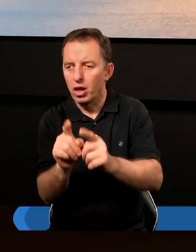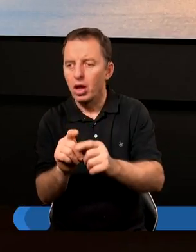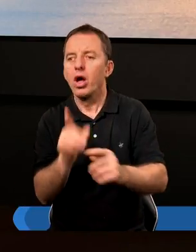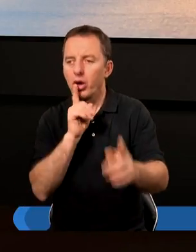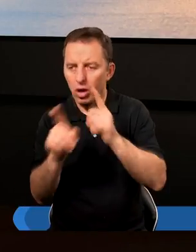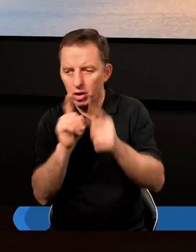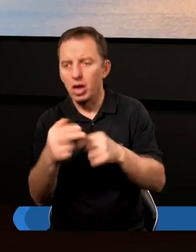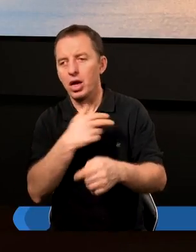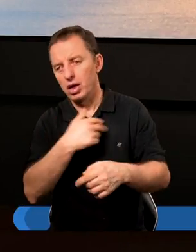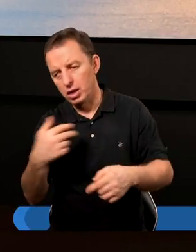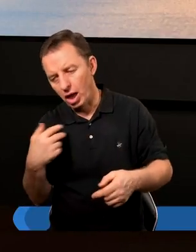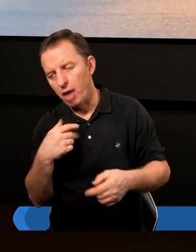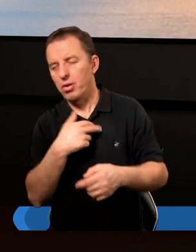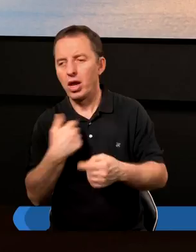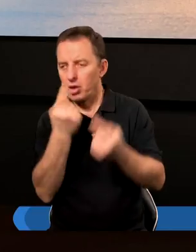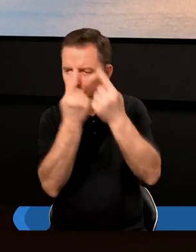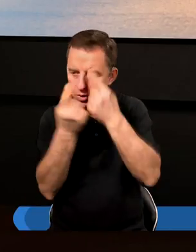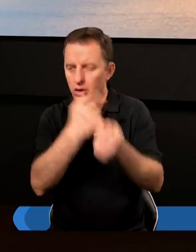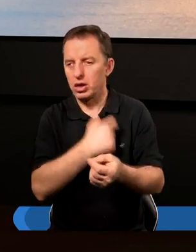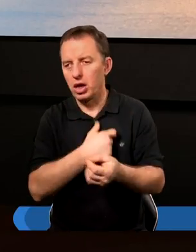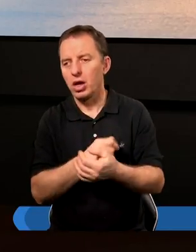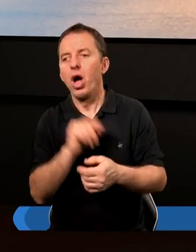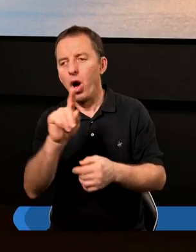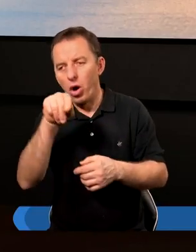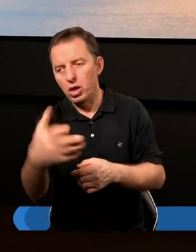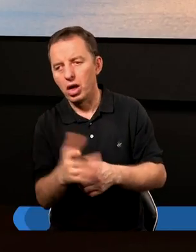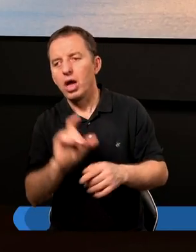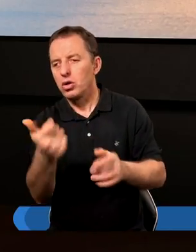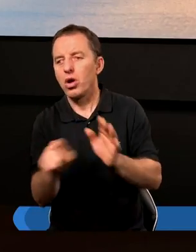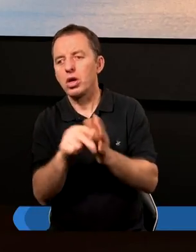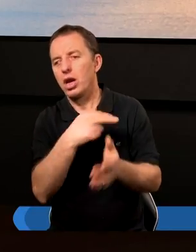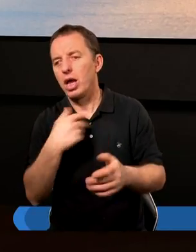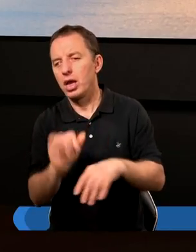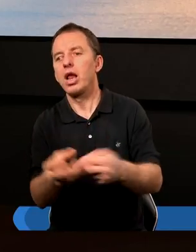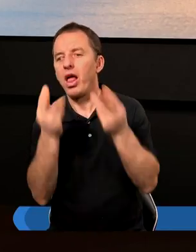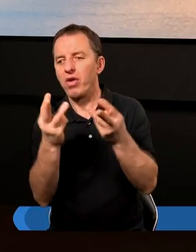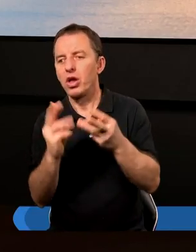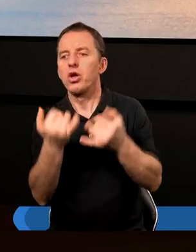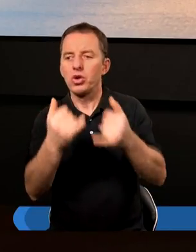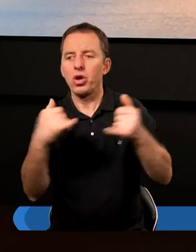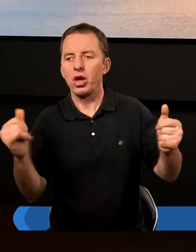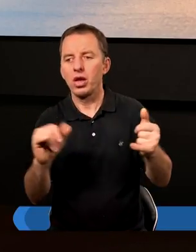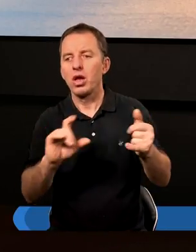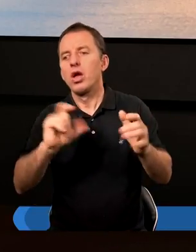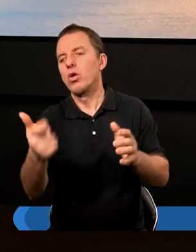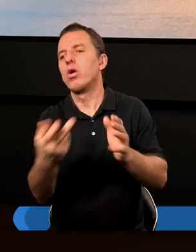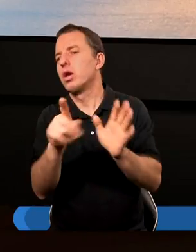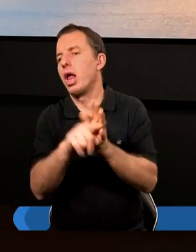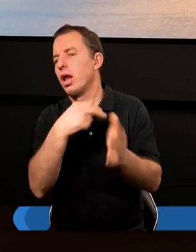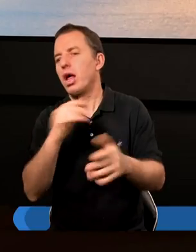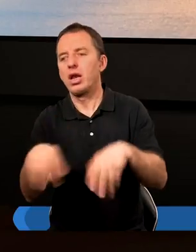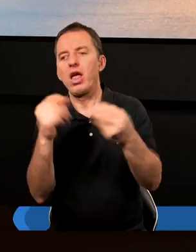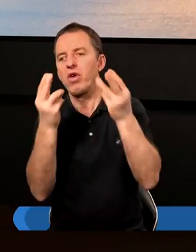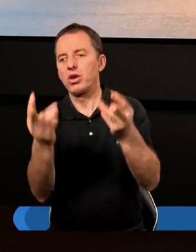rozmawia dzisiaj z nami, gdzieś w naszych myślach, w naszych sumieniach o tym, co dla nas jest najważniejsze. Czy inaczej, kto dla nas jest